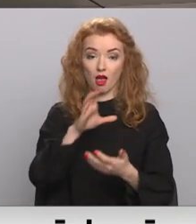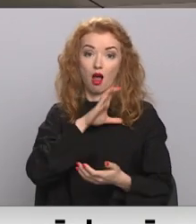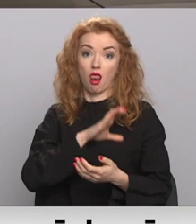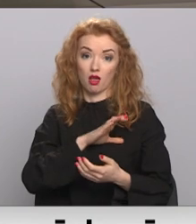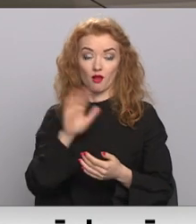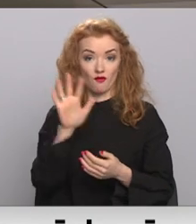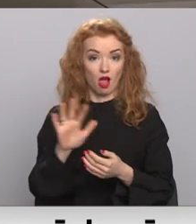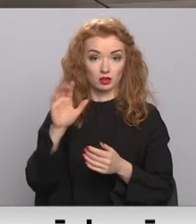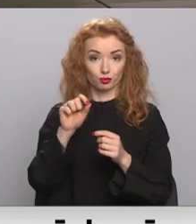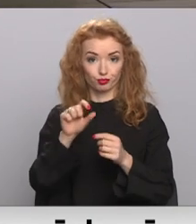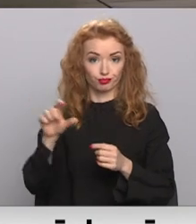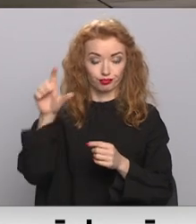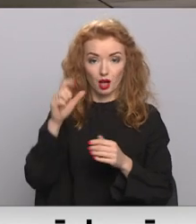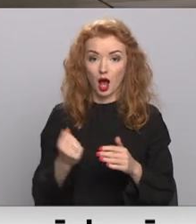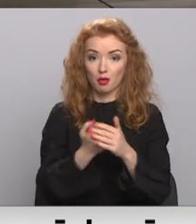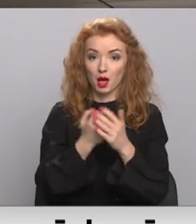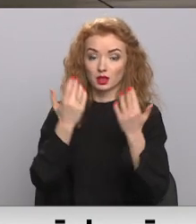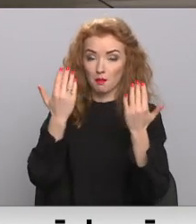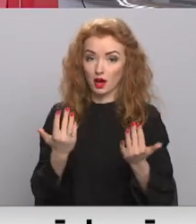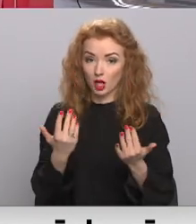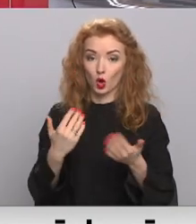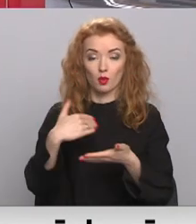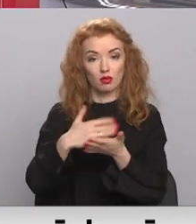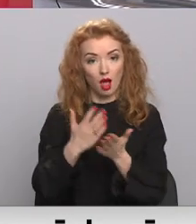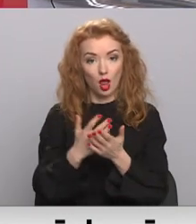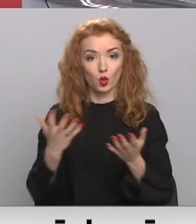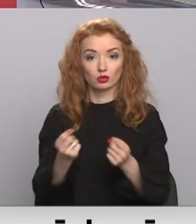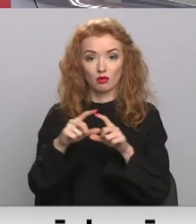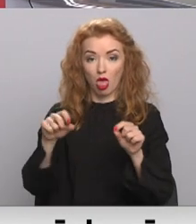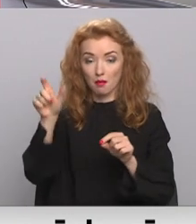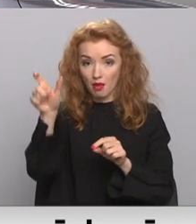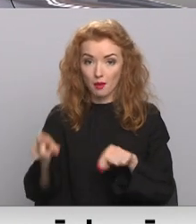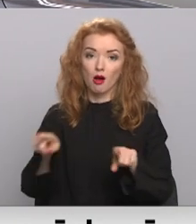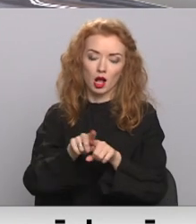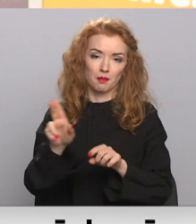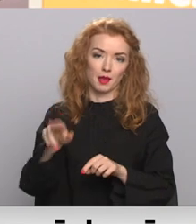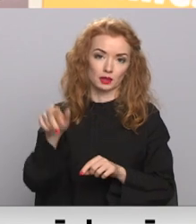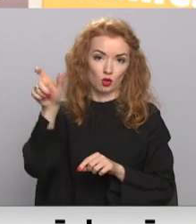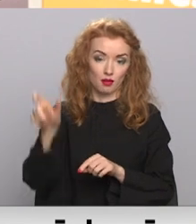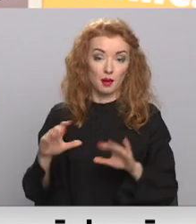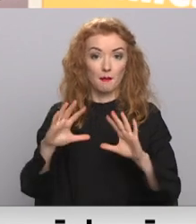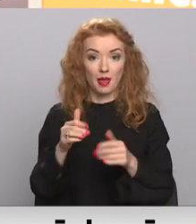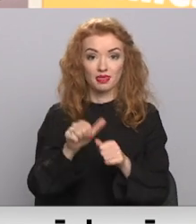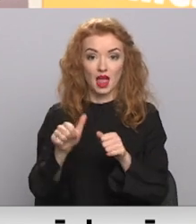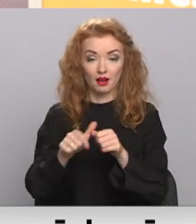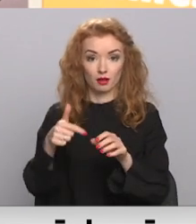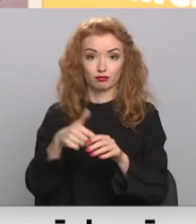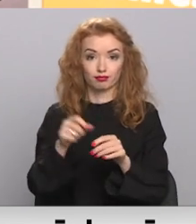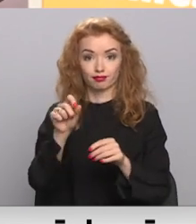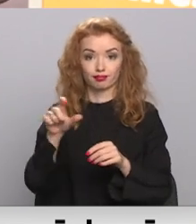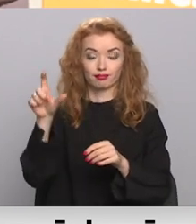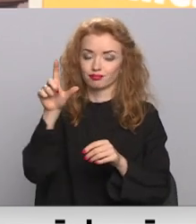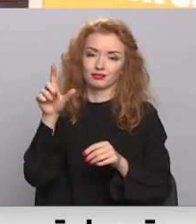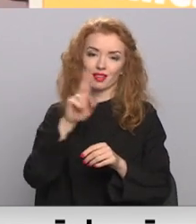valstī aug, atbalsta pasākumi plānoti daļēji uzņēmējiem un arī pensionāriem. Pēd degviela scenu kāpumu tie